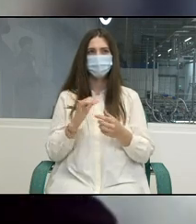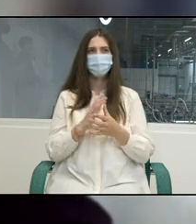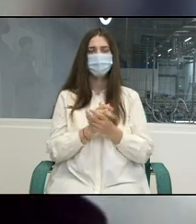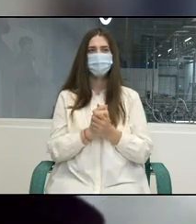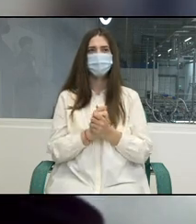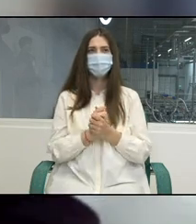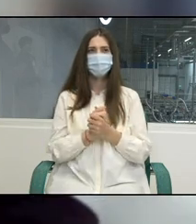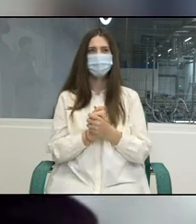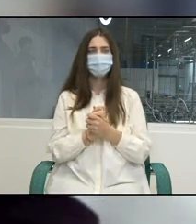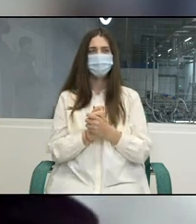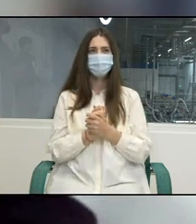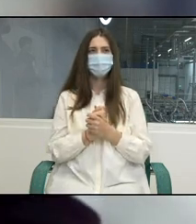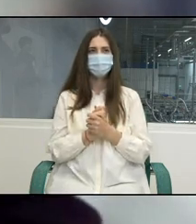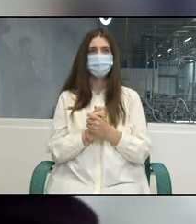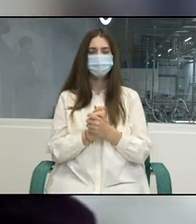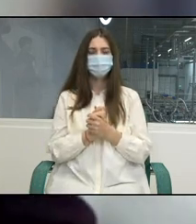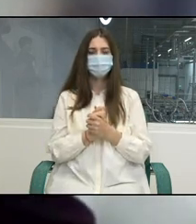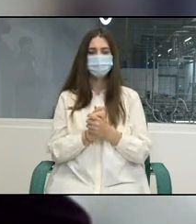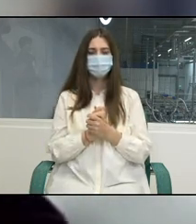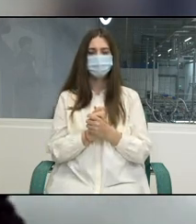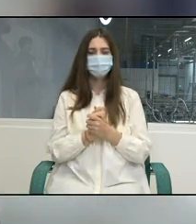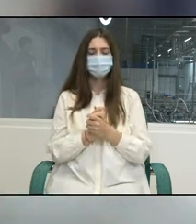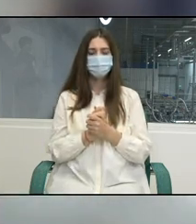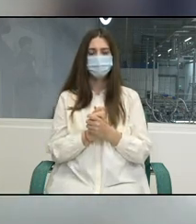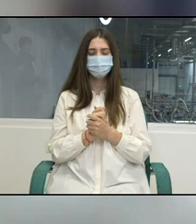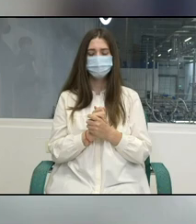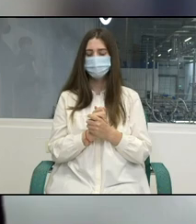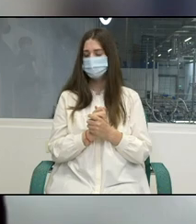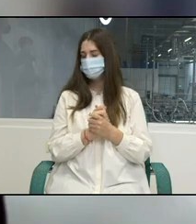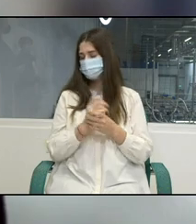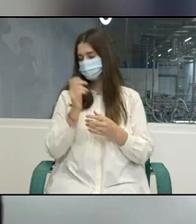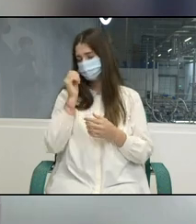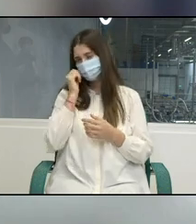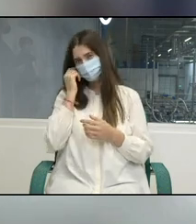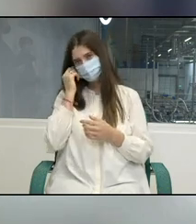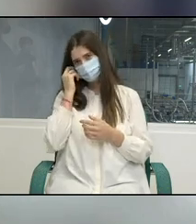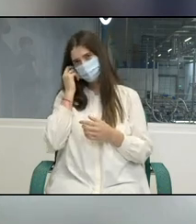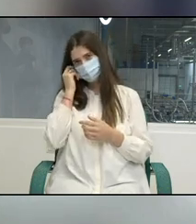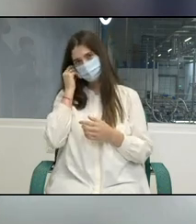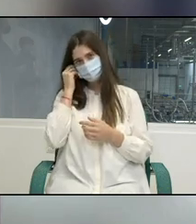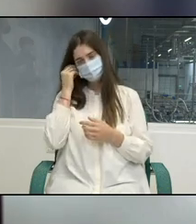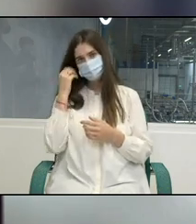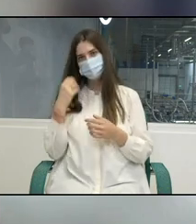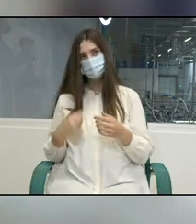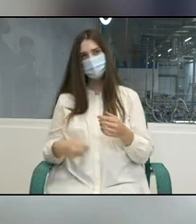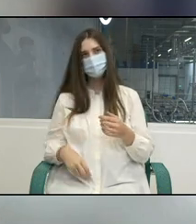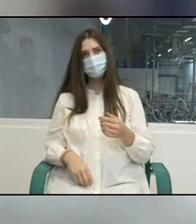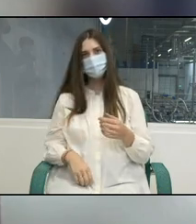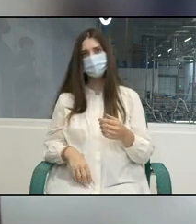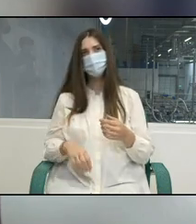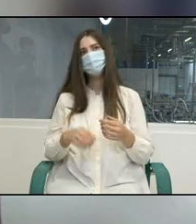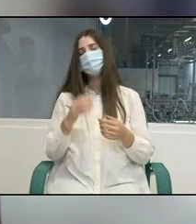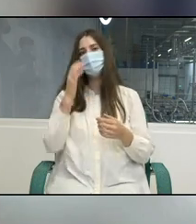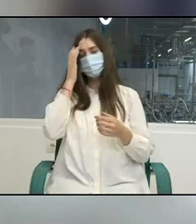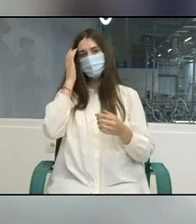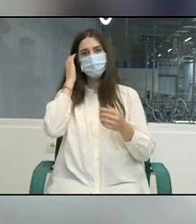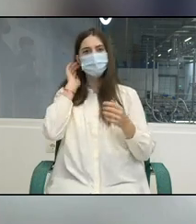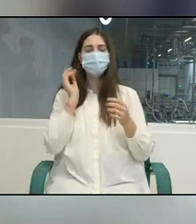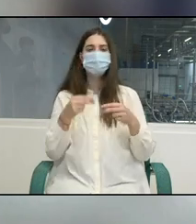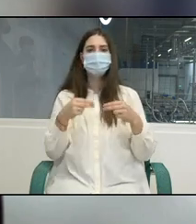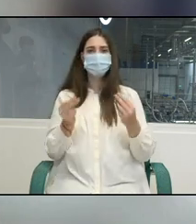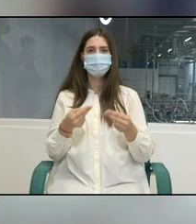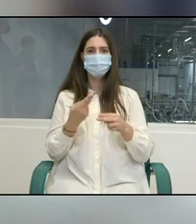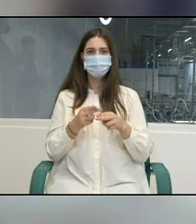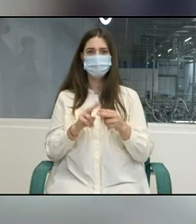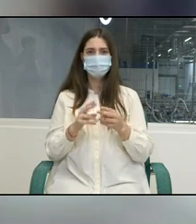Centrală și de Est, și domnul Marcos Pilgrim, care este directorul subregional. Semnarea acestui program de țară